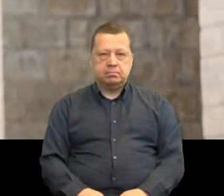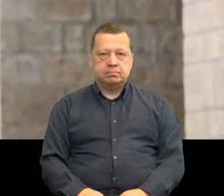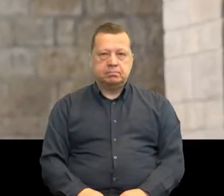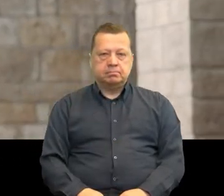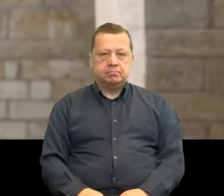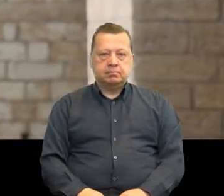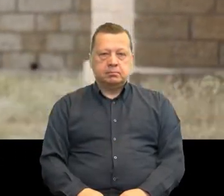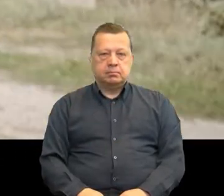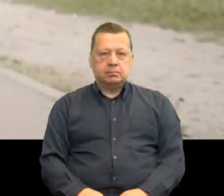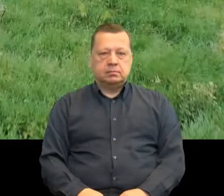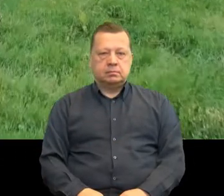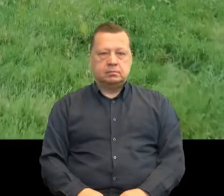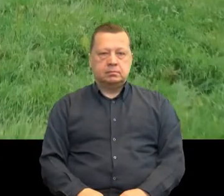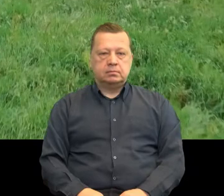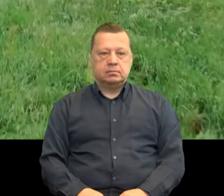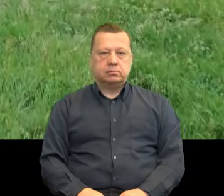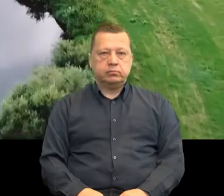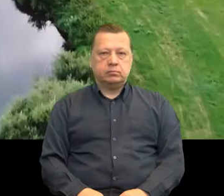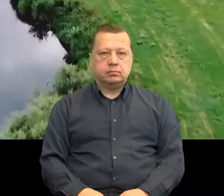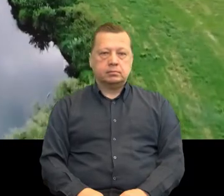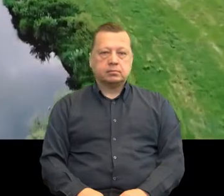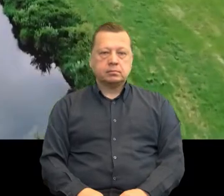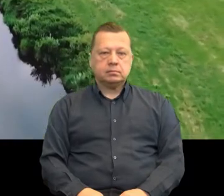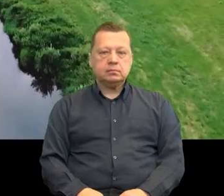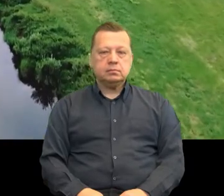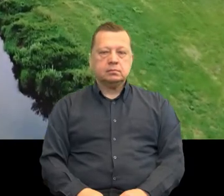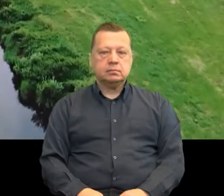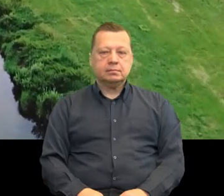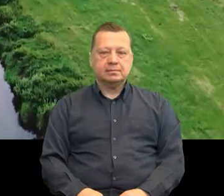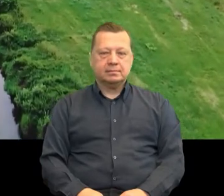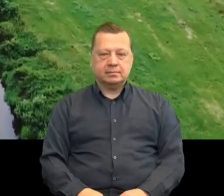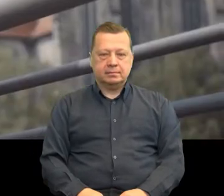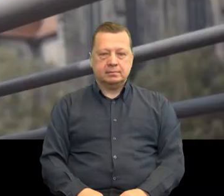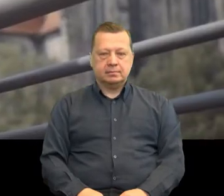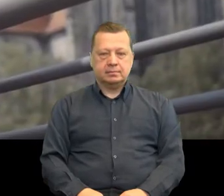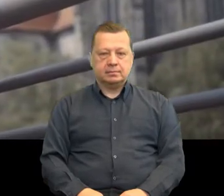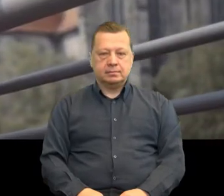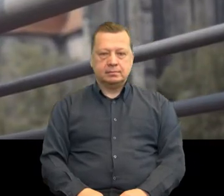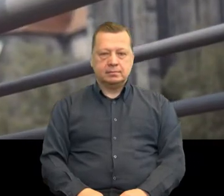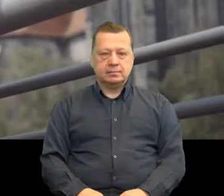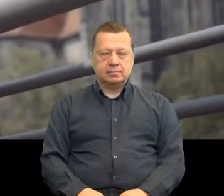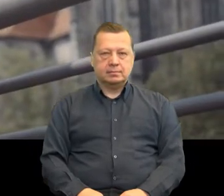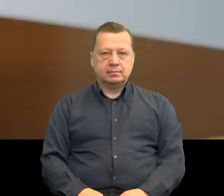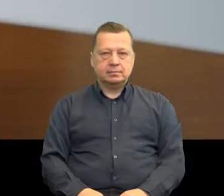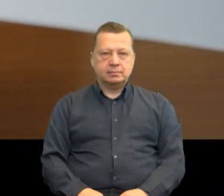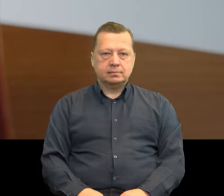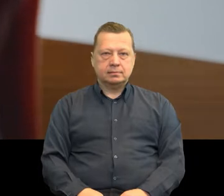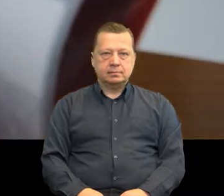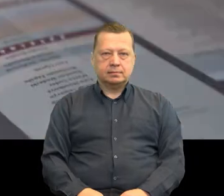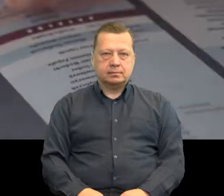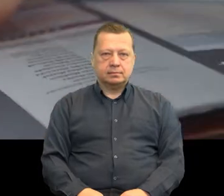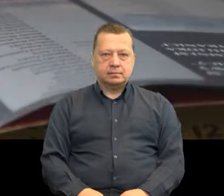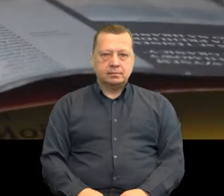rowerze. Można się znaleźć, zobaczyć wiele bardzo fajnych rzeczy, więc to zawsze bardzo fajne doświadczenie.